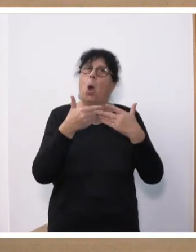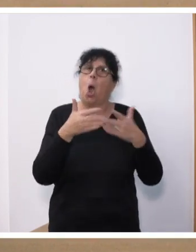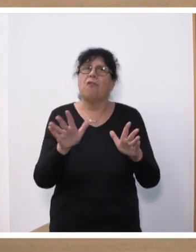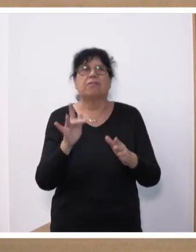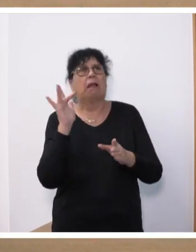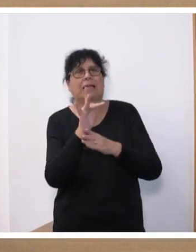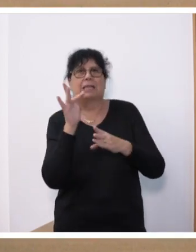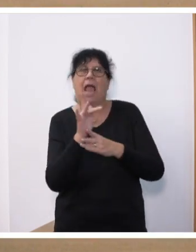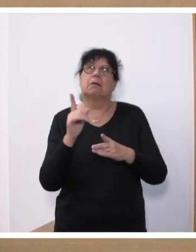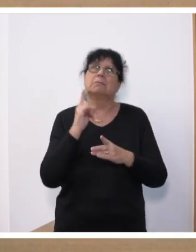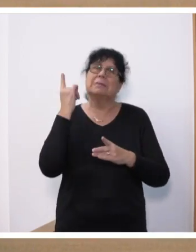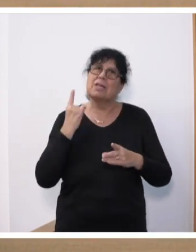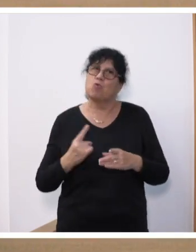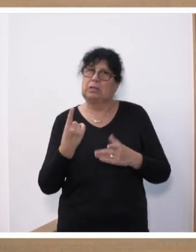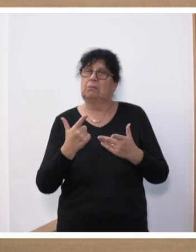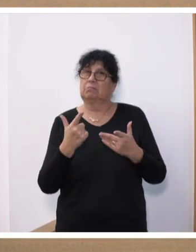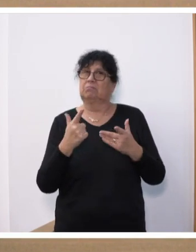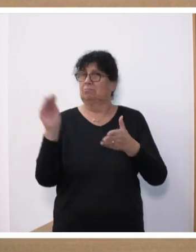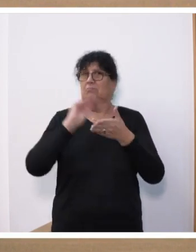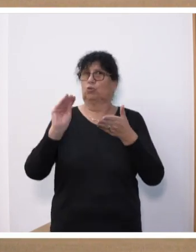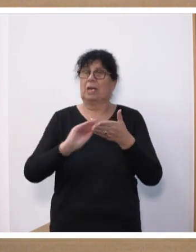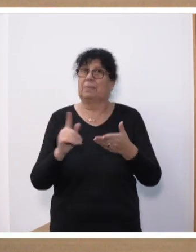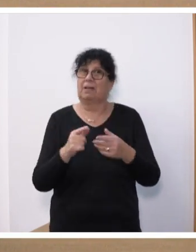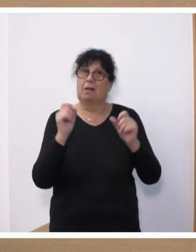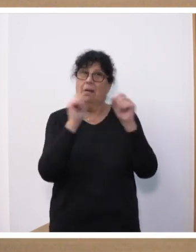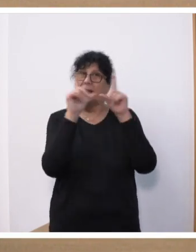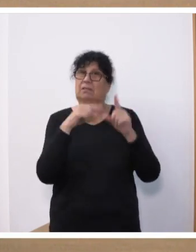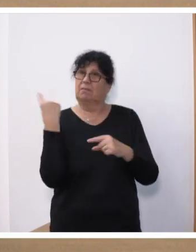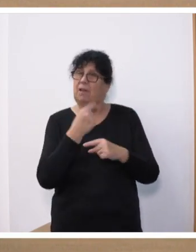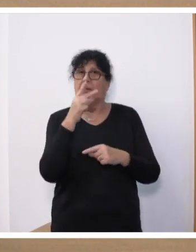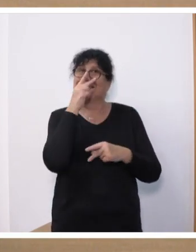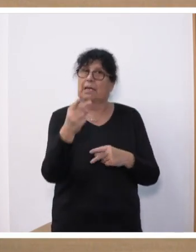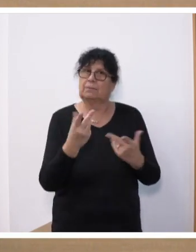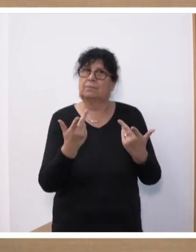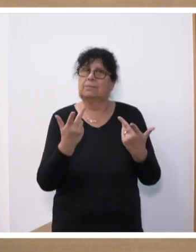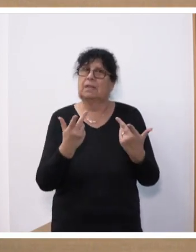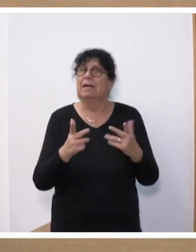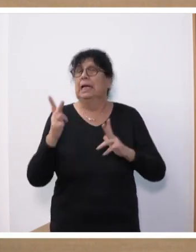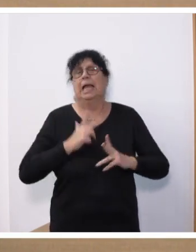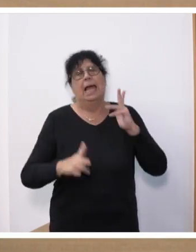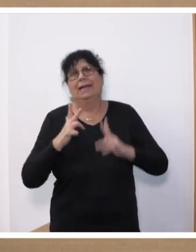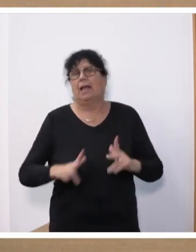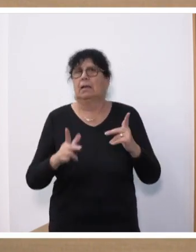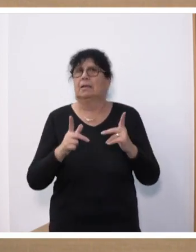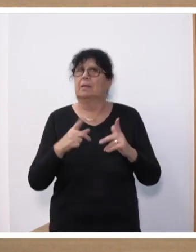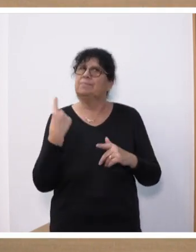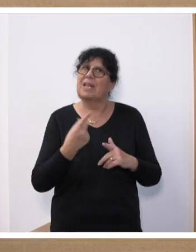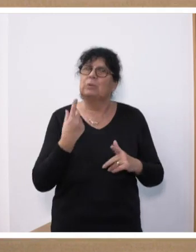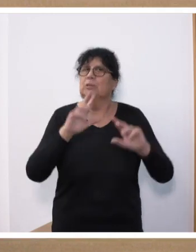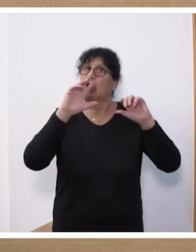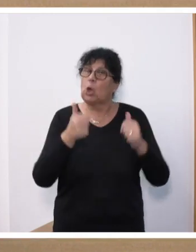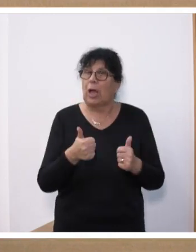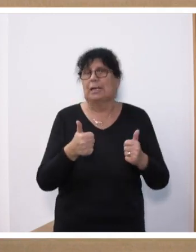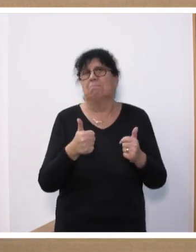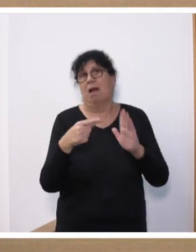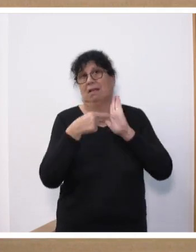propagiert worden ist. Die Bilder, die wir alle vor Augen haben, haben leider uns noch einmal